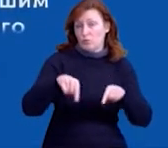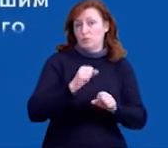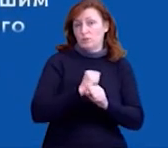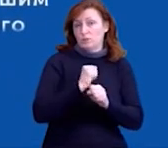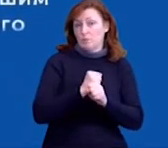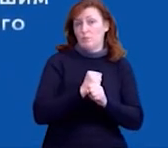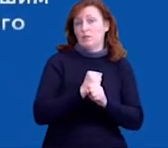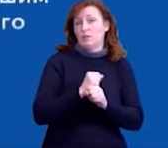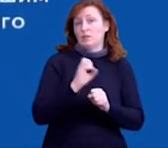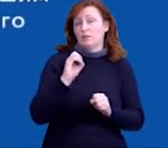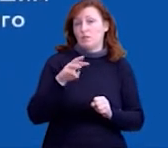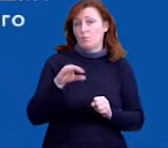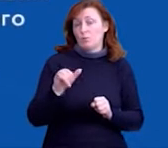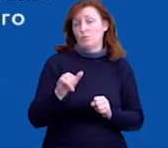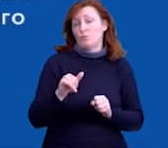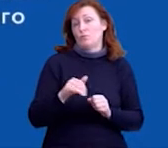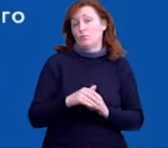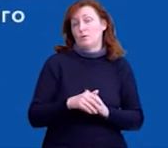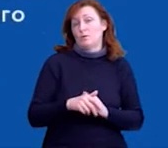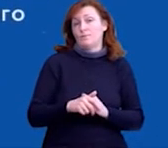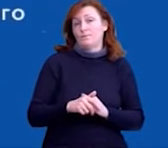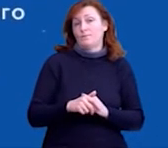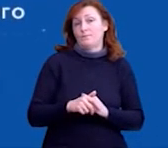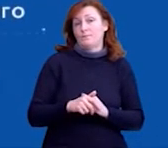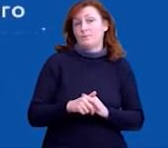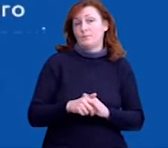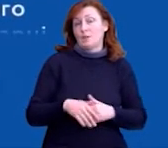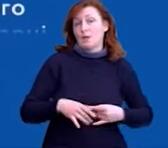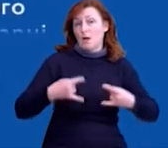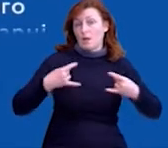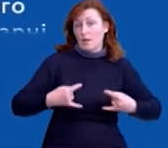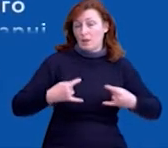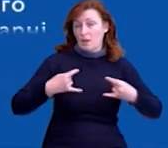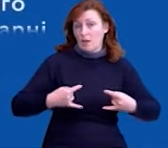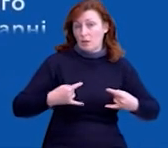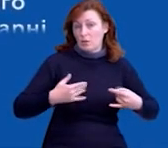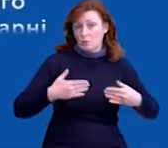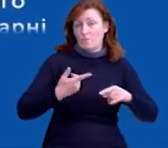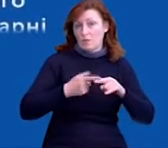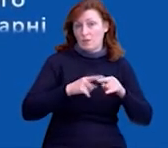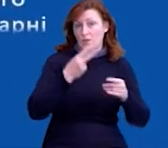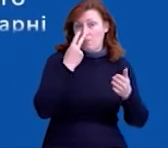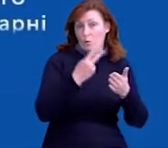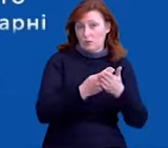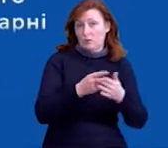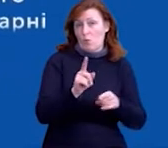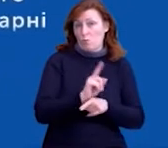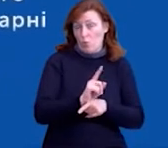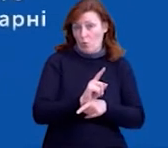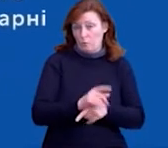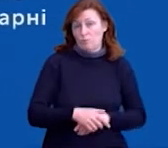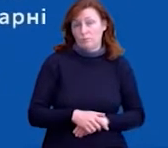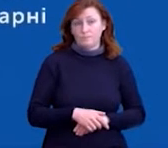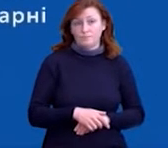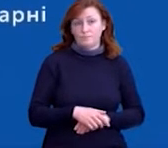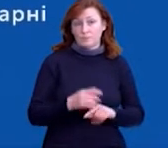числа, зробили рентгенографію, яка показала норму. Так,